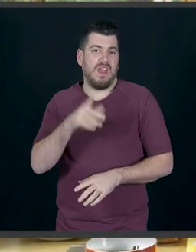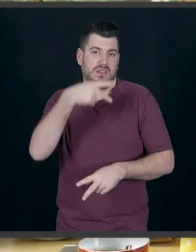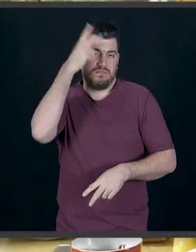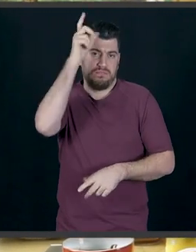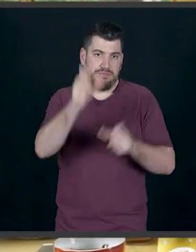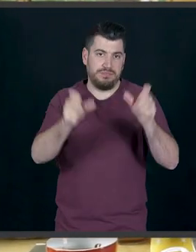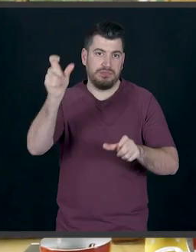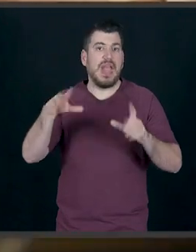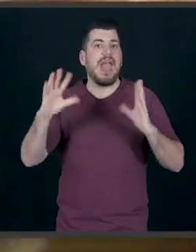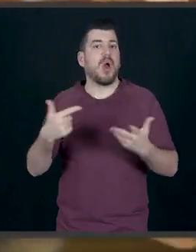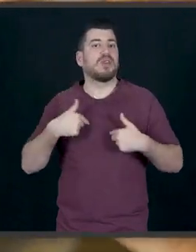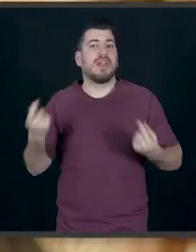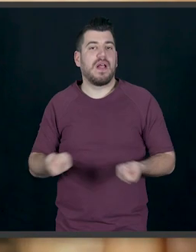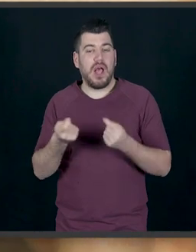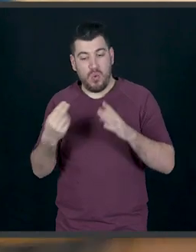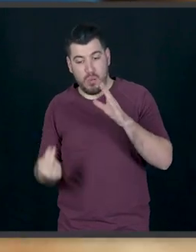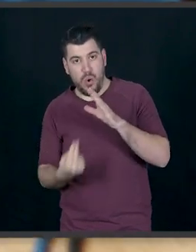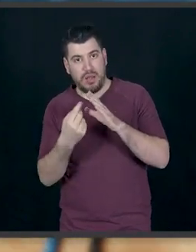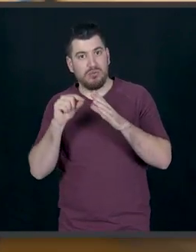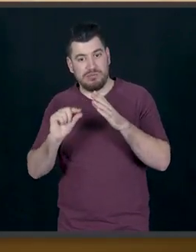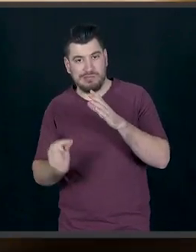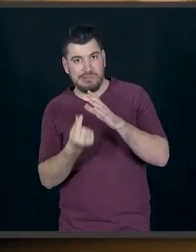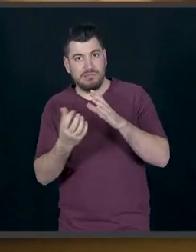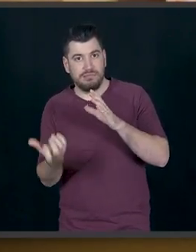κάνετε. Εγώ θα κάνω μια ωραία τρύπα από κάτω. Εντάξει.